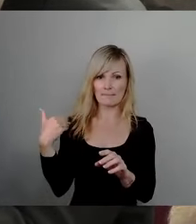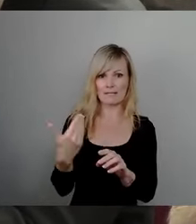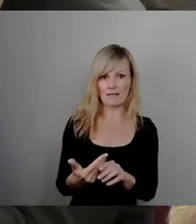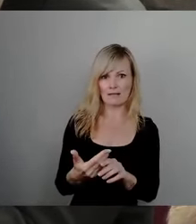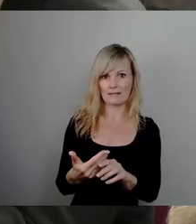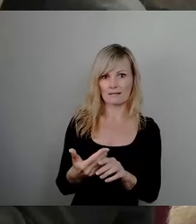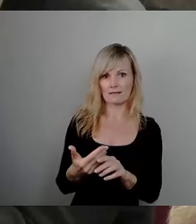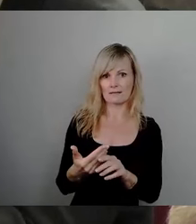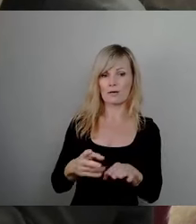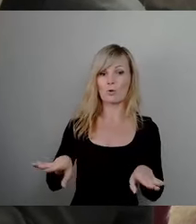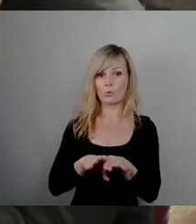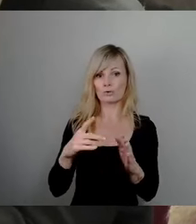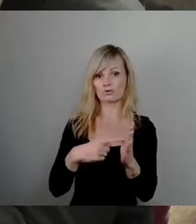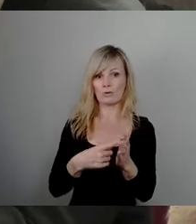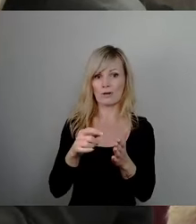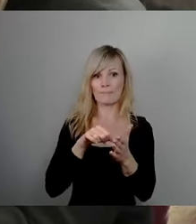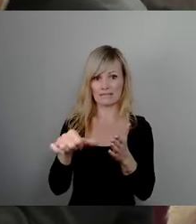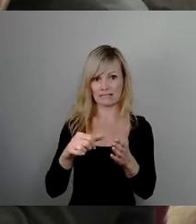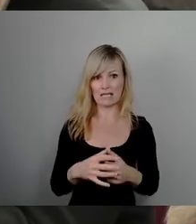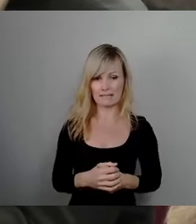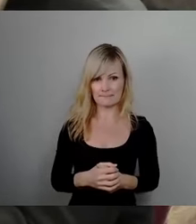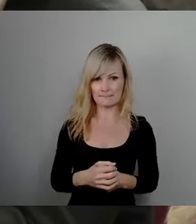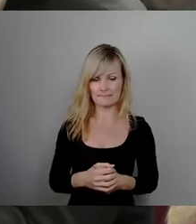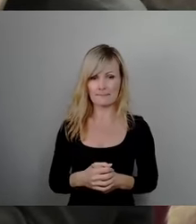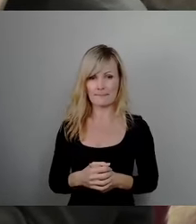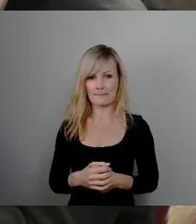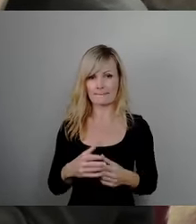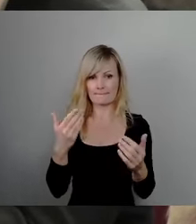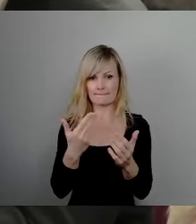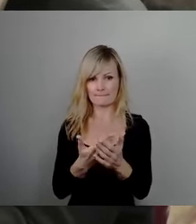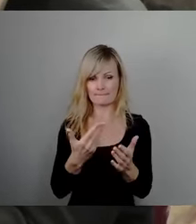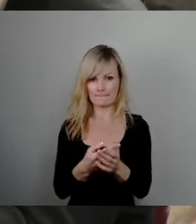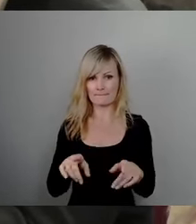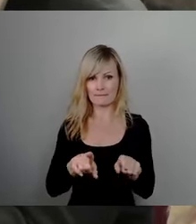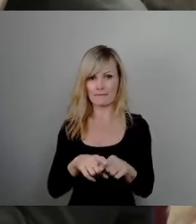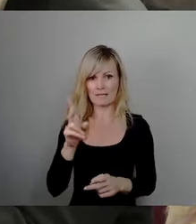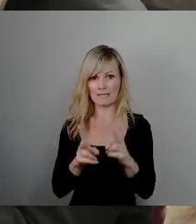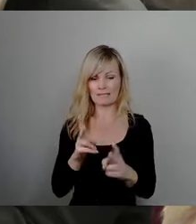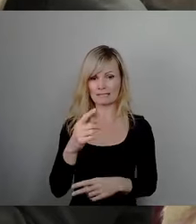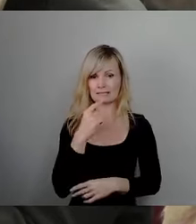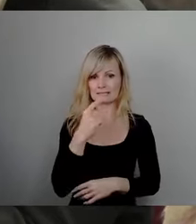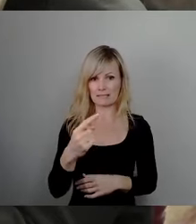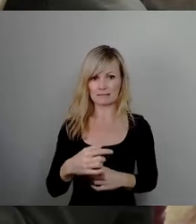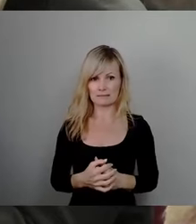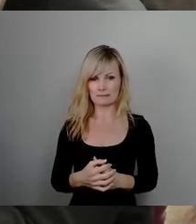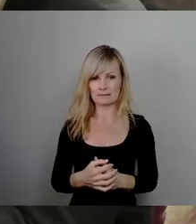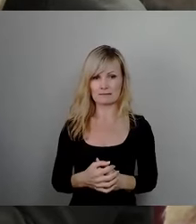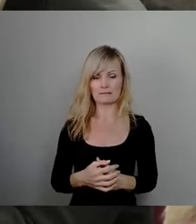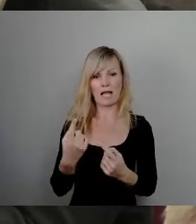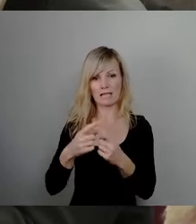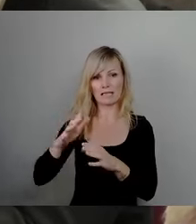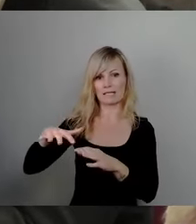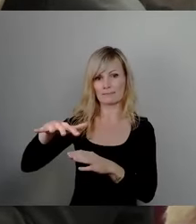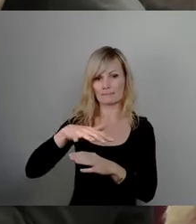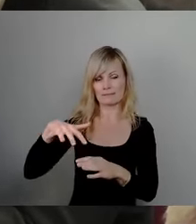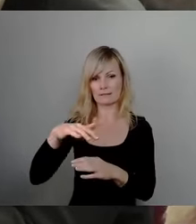an Grundsteuer bezahlen und das entspricht genau dem, was das Gericht gesagt hat und es wird andere Gebiete geben und